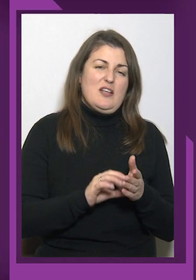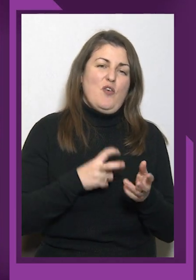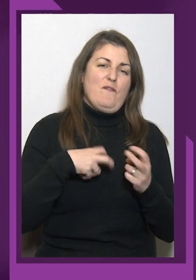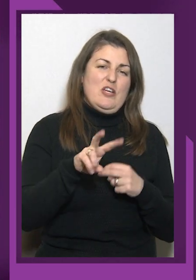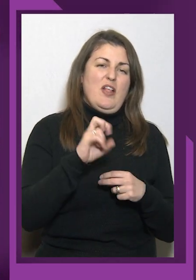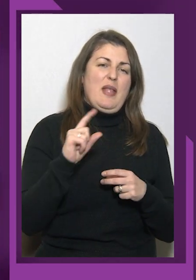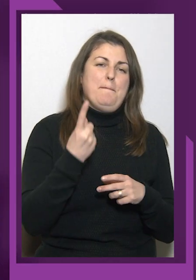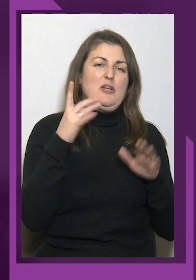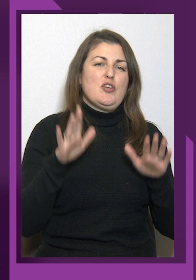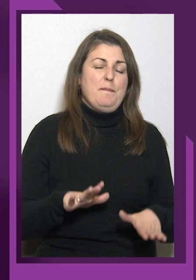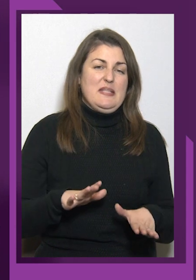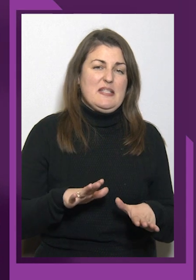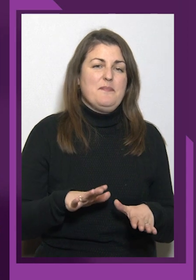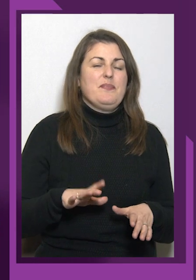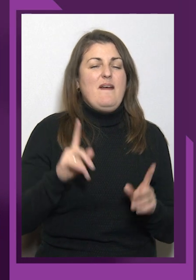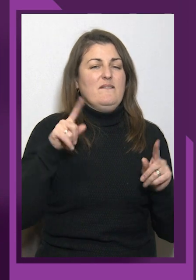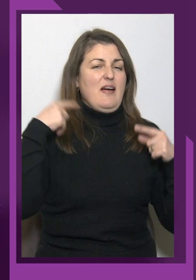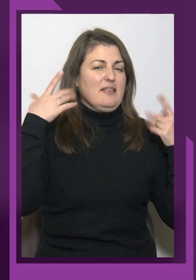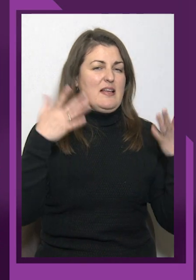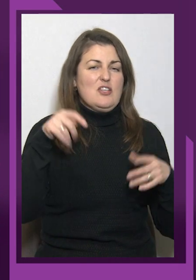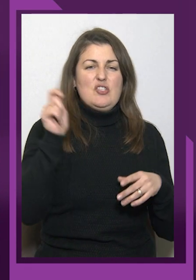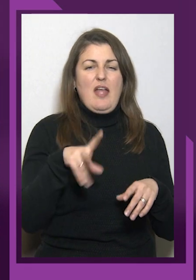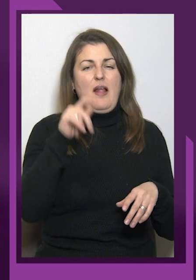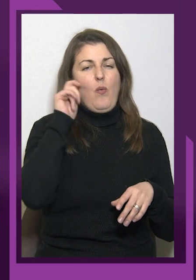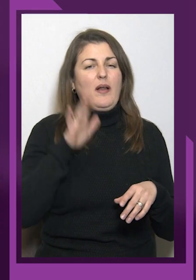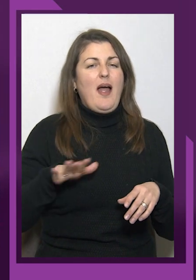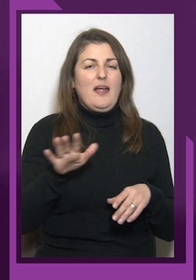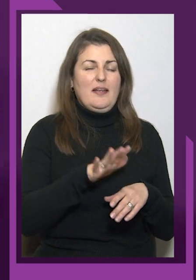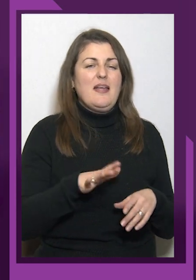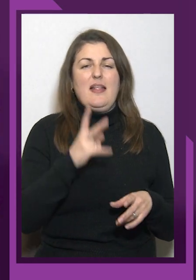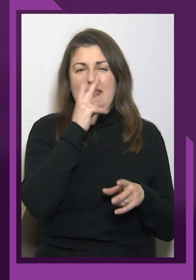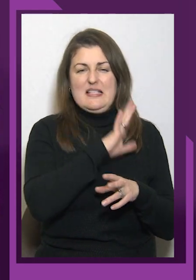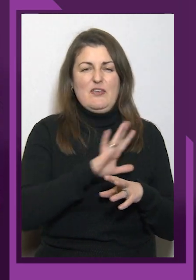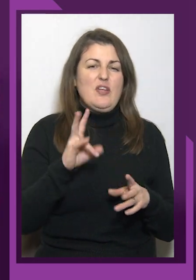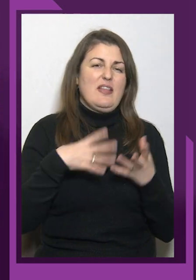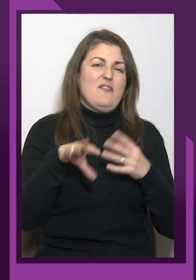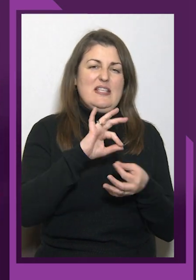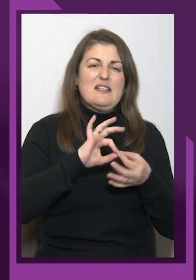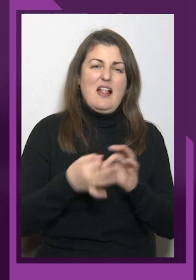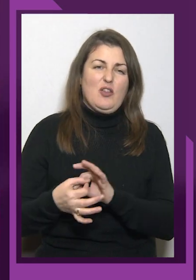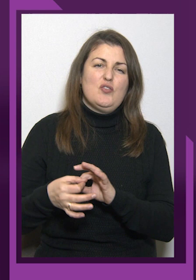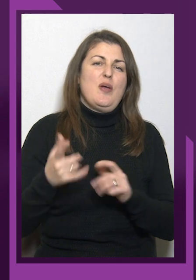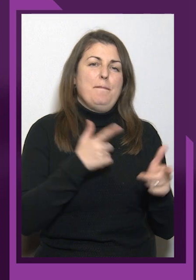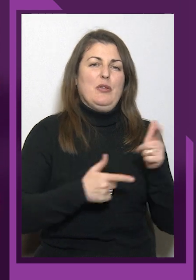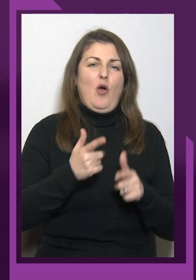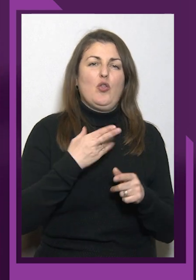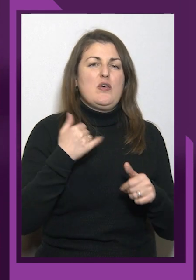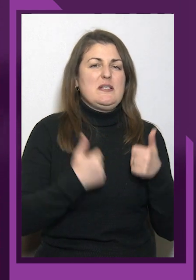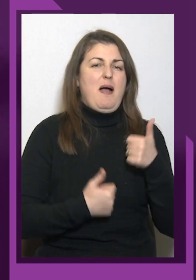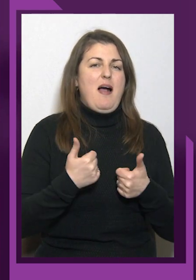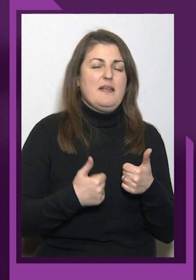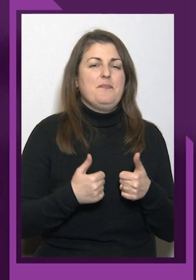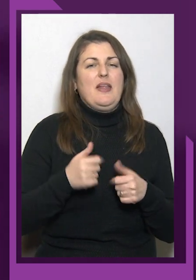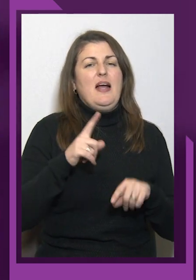України, незважаючи на всі складнощі підготовки до змагань. Рідне місце Наталії Попасна опинилося в